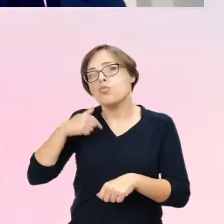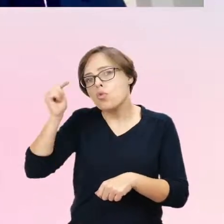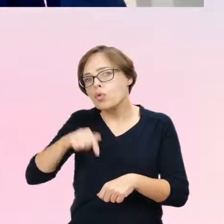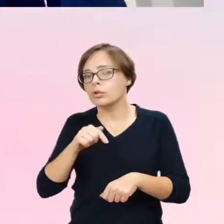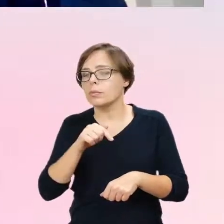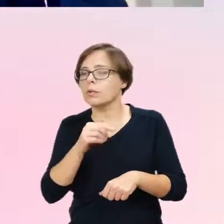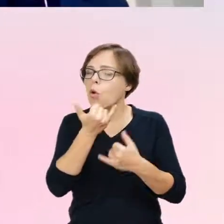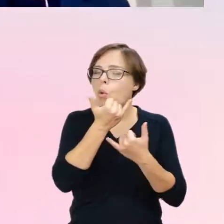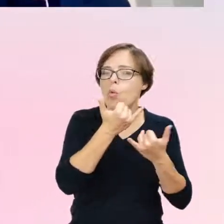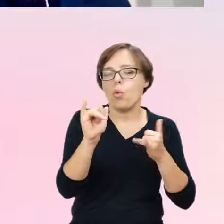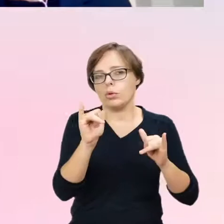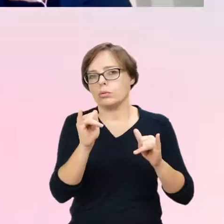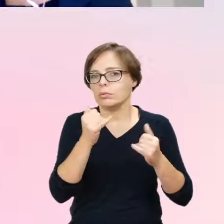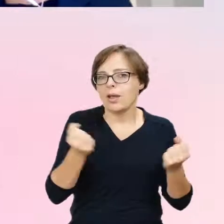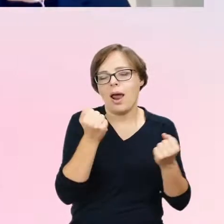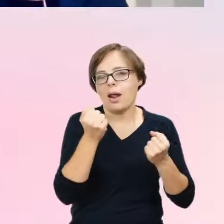a z kolei